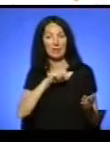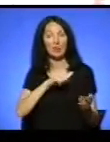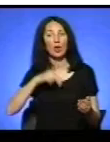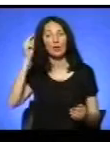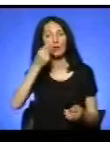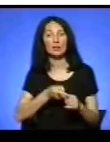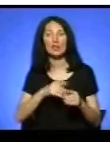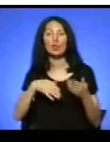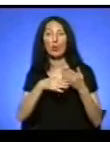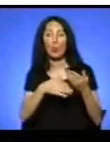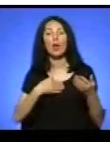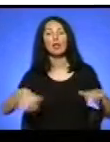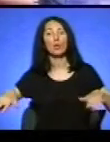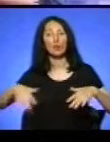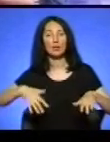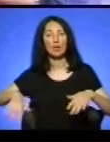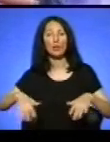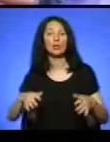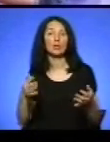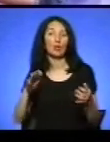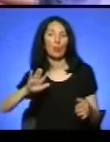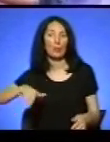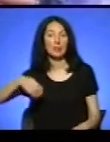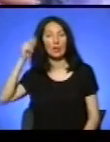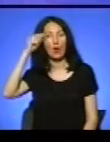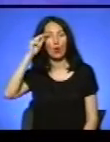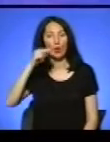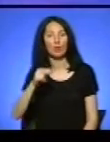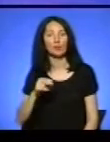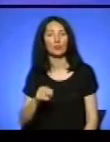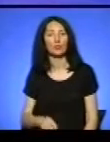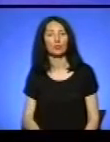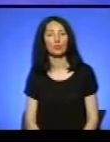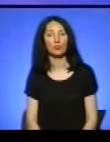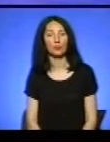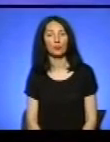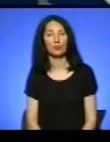розслабитися після уроків. Богдан Буденшук, Юрій Багрій. Новини.